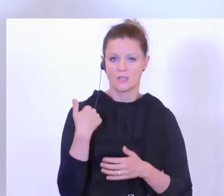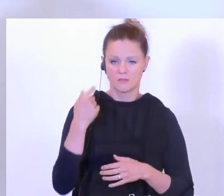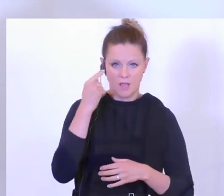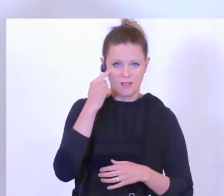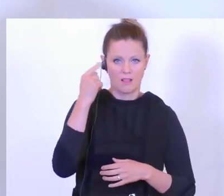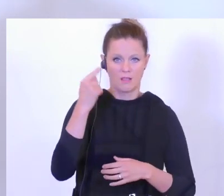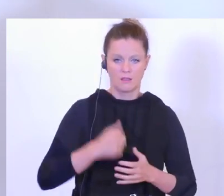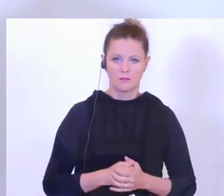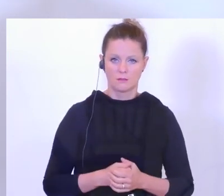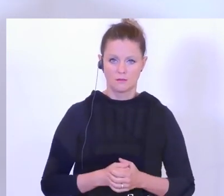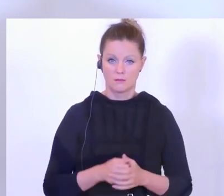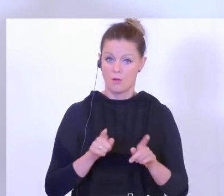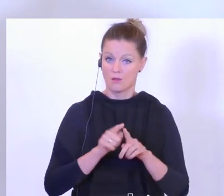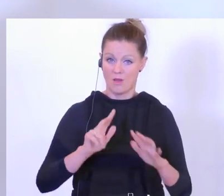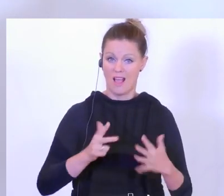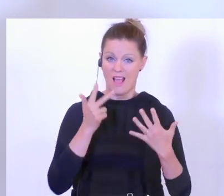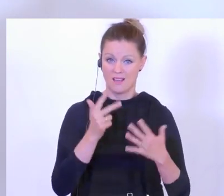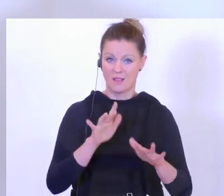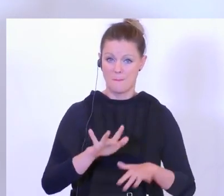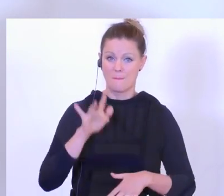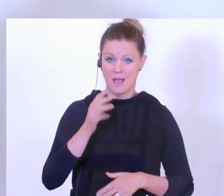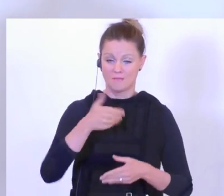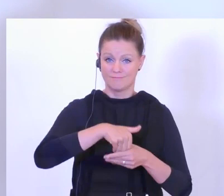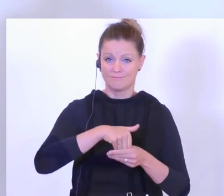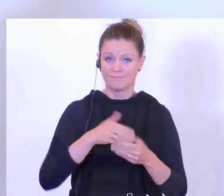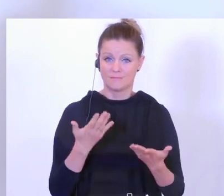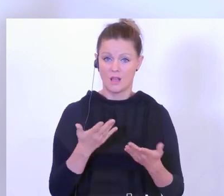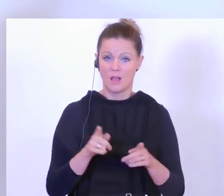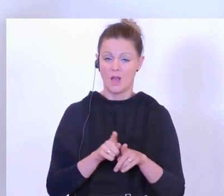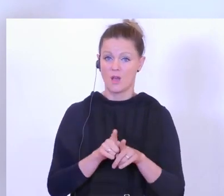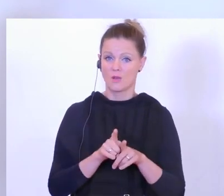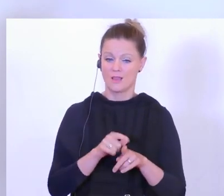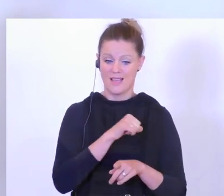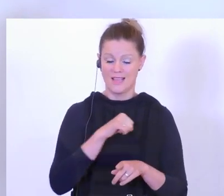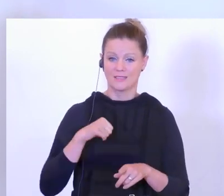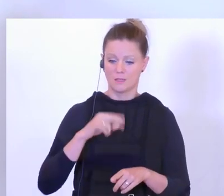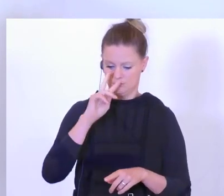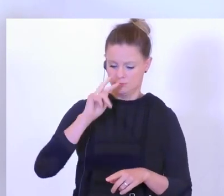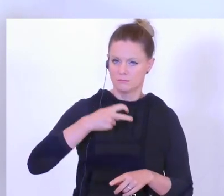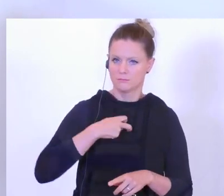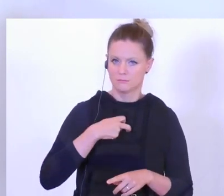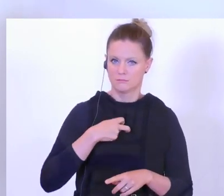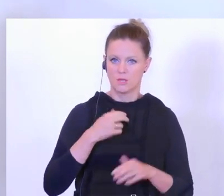Und der 8. Mai steht auch dafür, dass wir uns immer auch selbst hinterfragen müssen in unserem Tun.